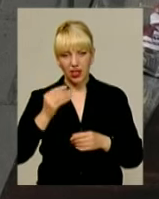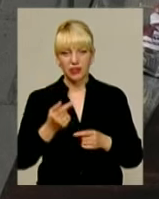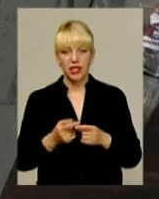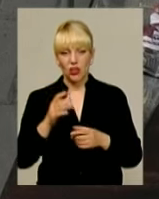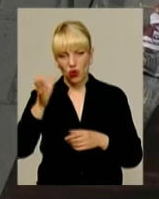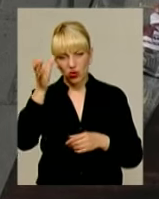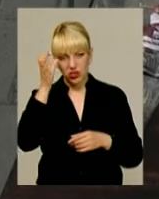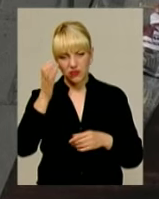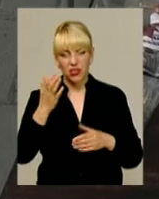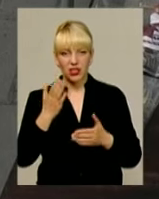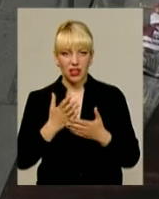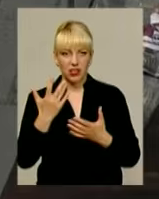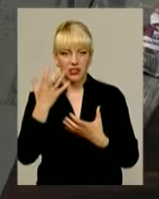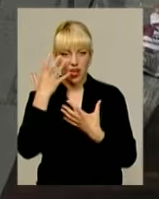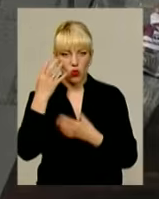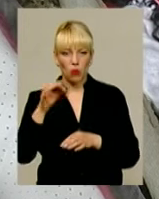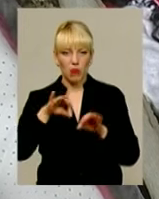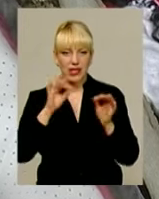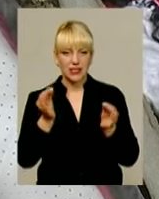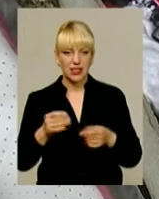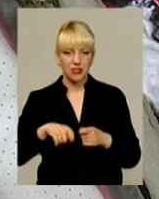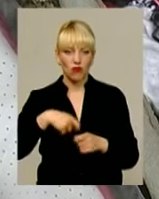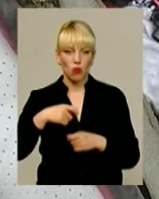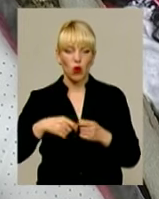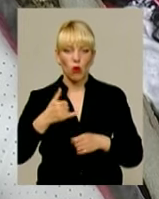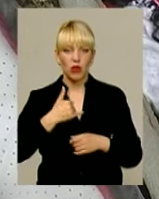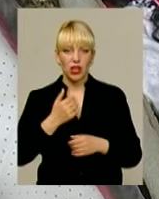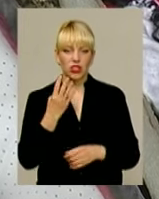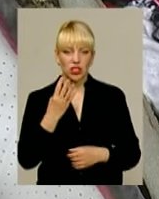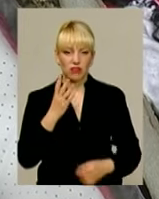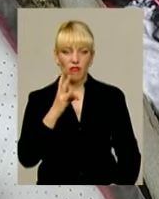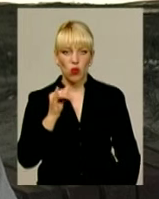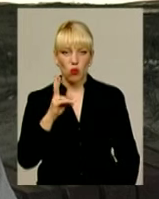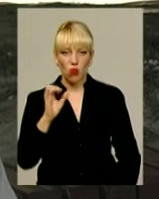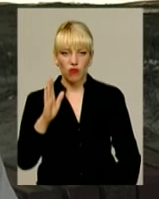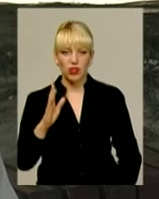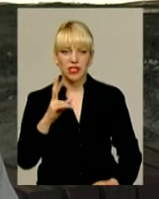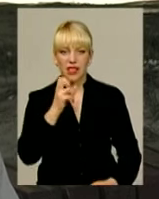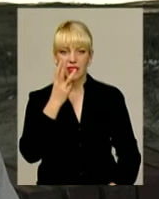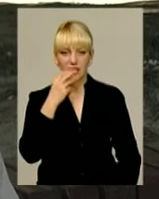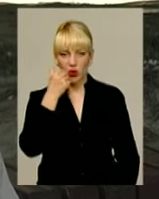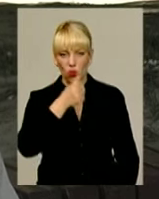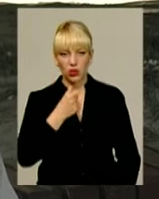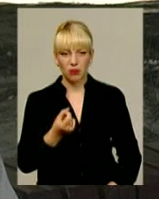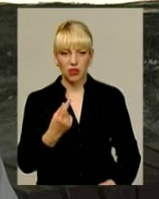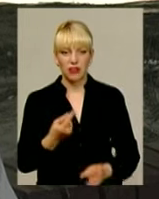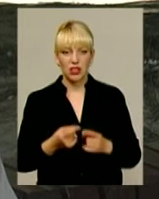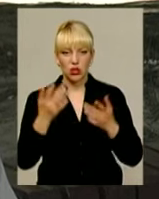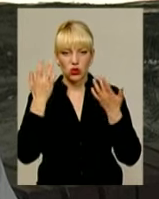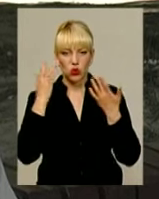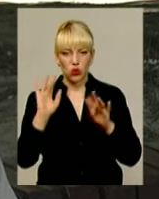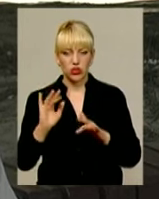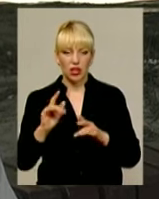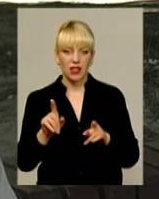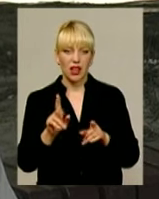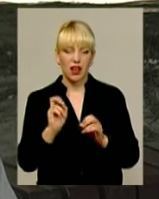її захоплення мистецтвом мотанки. У мене зараз четверо внуков за три роки з'явилося, от случайно как